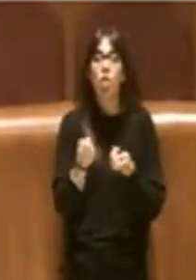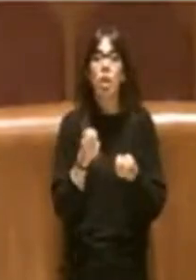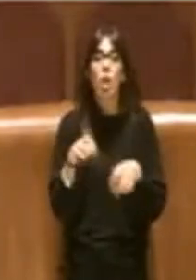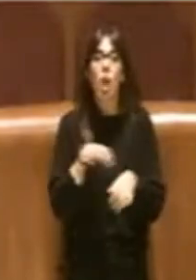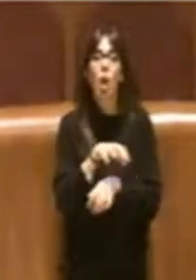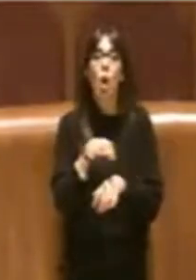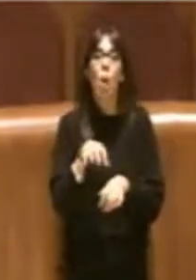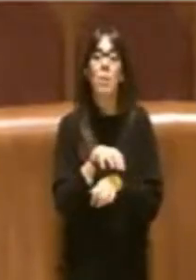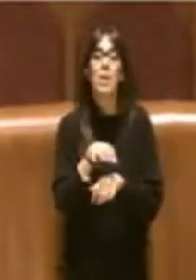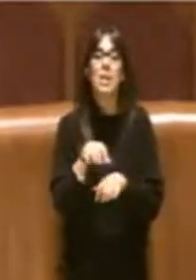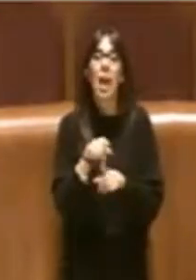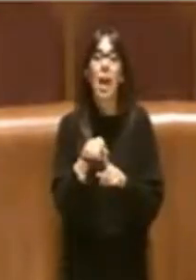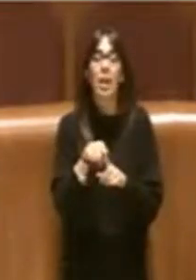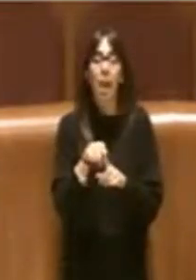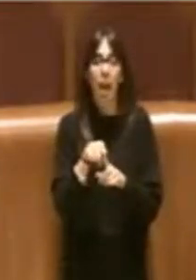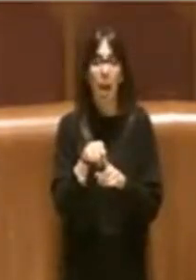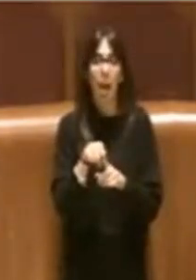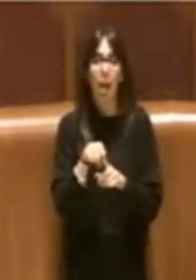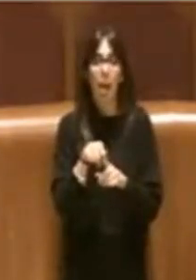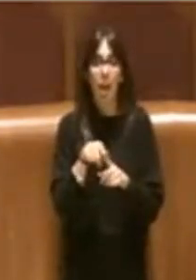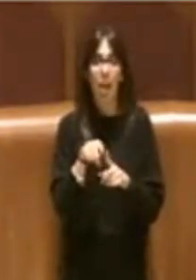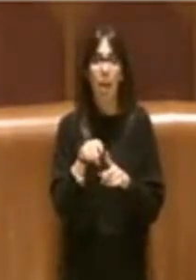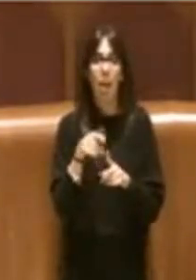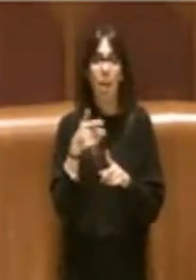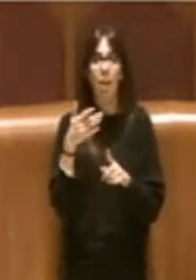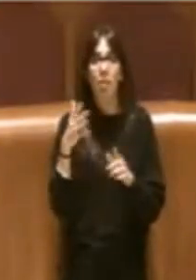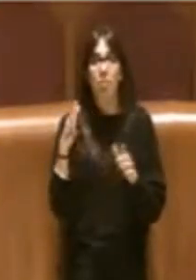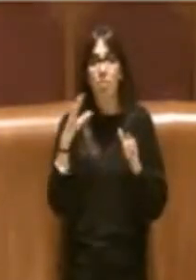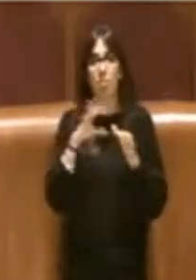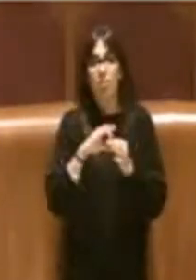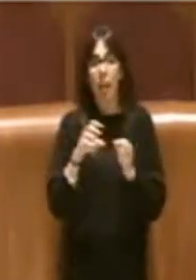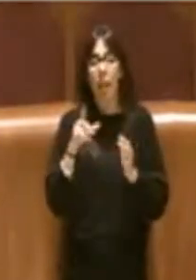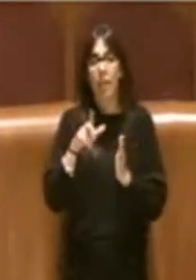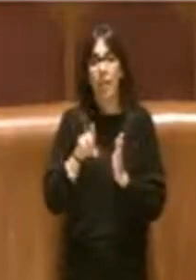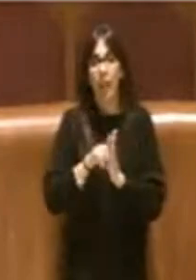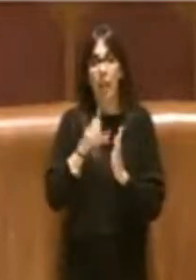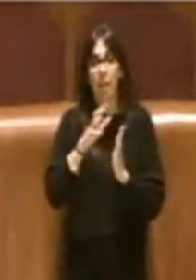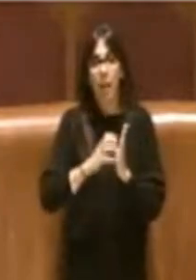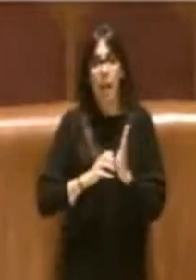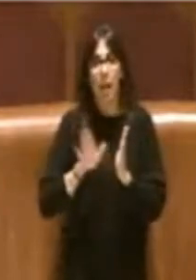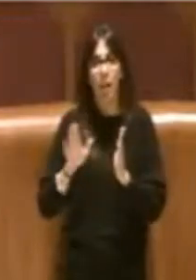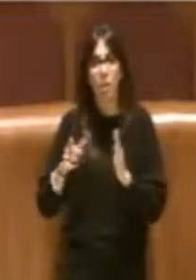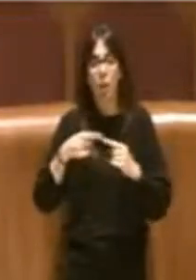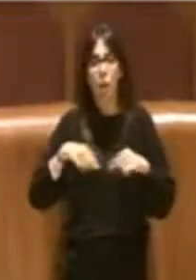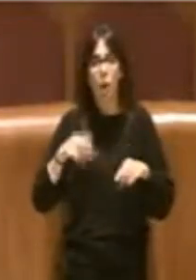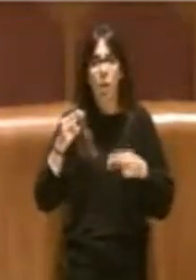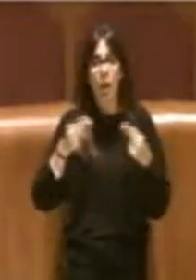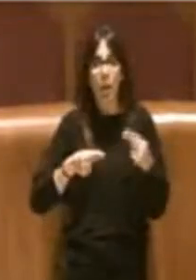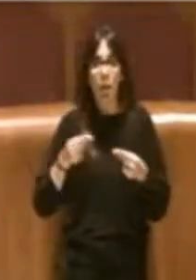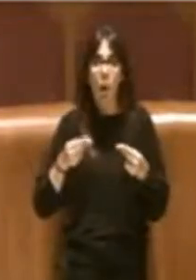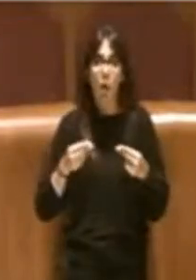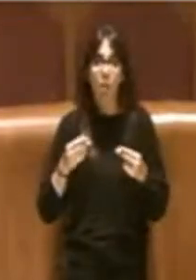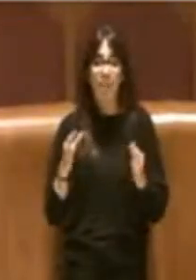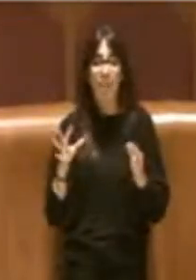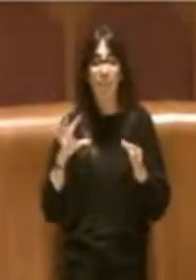considerazione dalla deliberazione della Corte dei Conti, che fa riferimento al 2017,